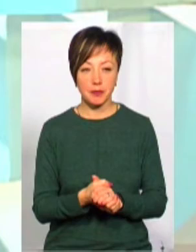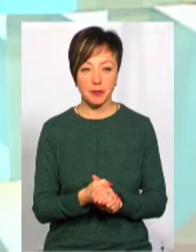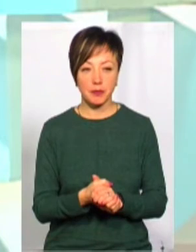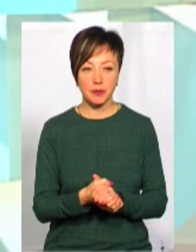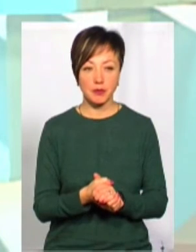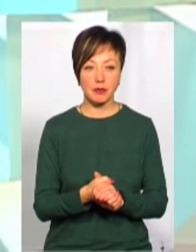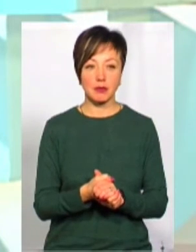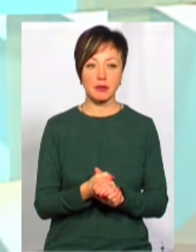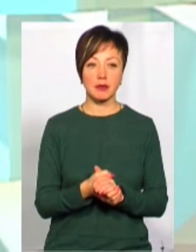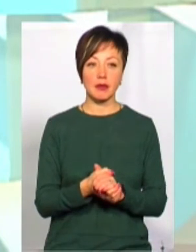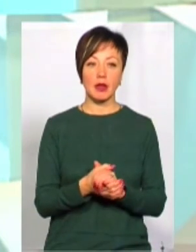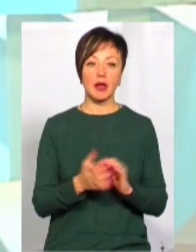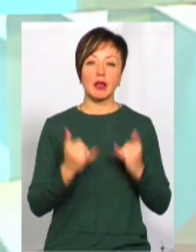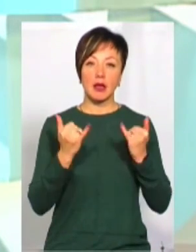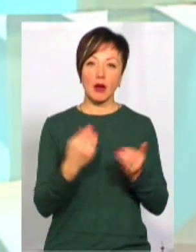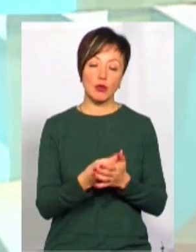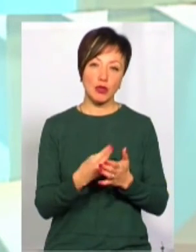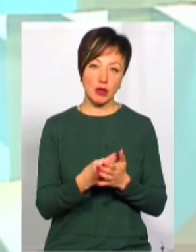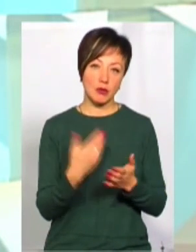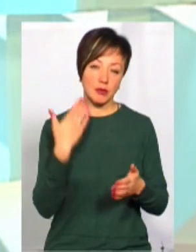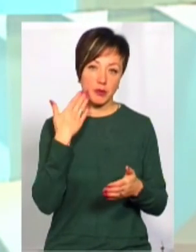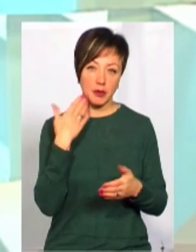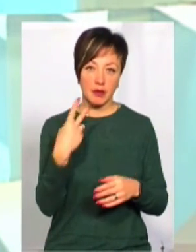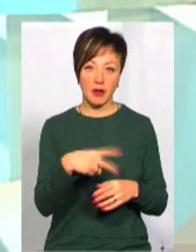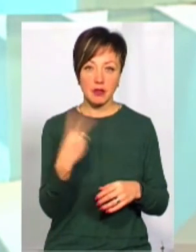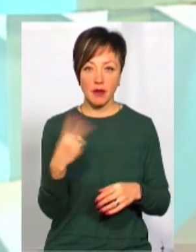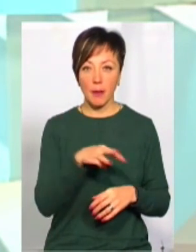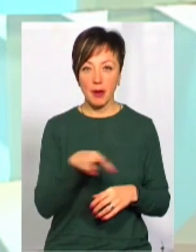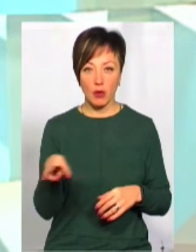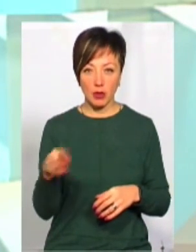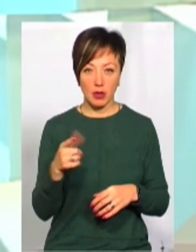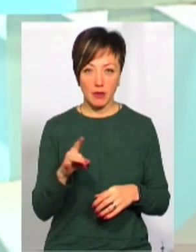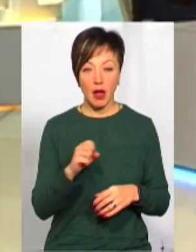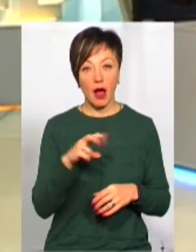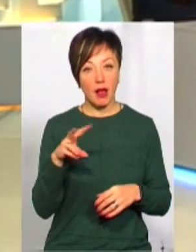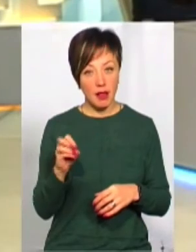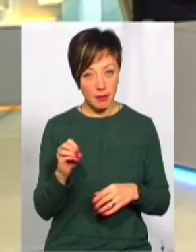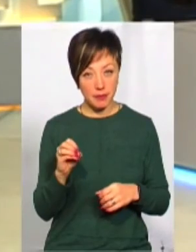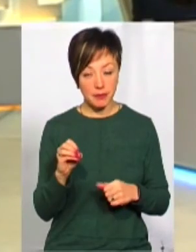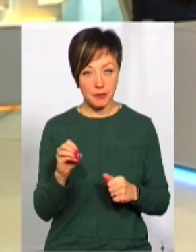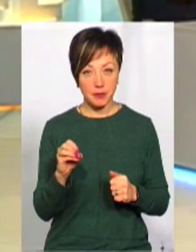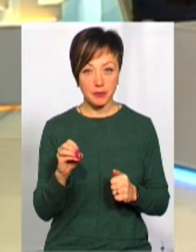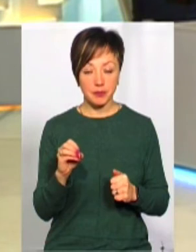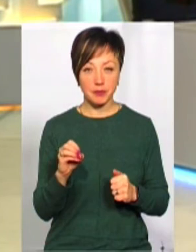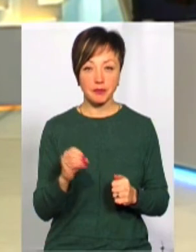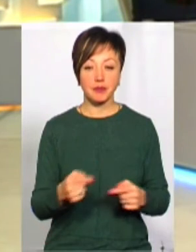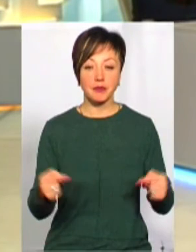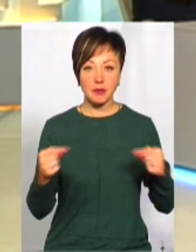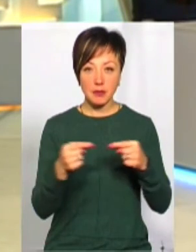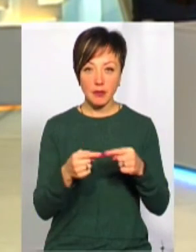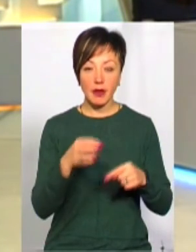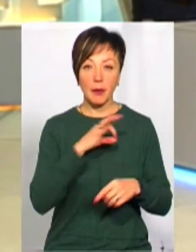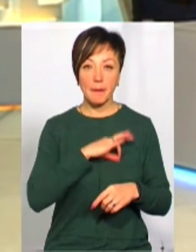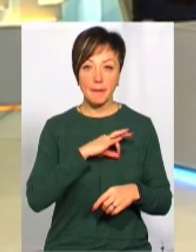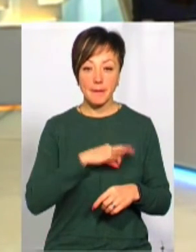скажімо, це обраховано десь орієнтовно в 22 мільйона гривень. Але разом з тим, відповідна